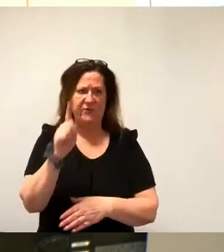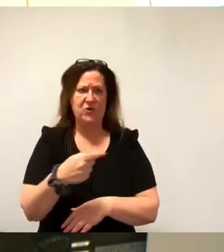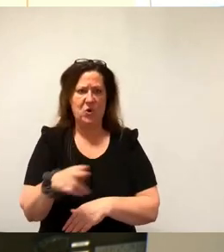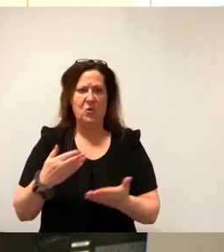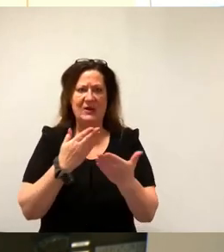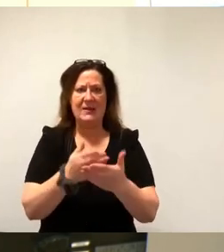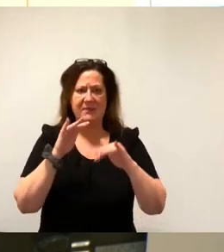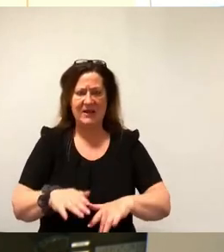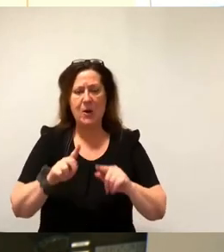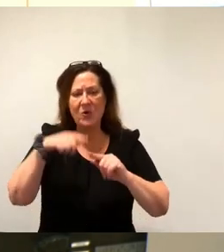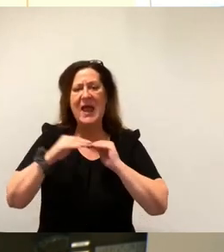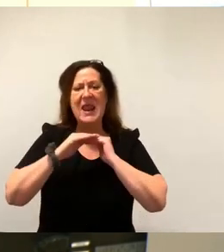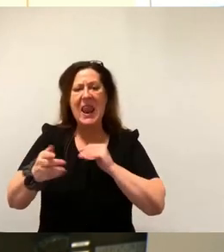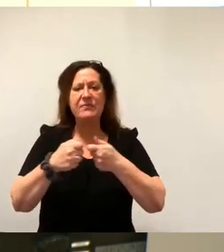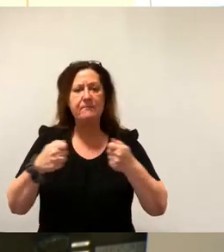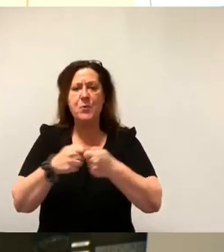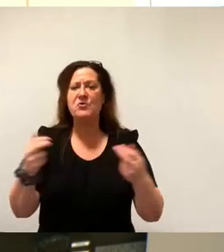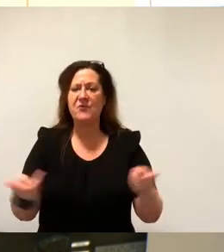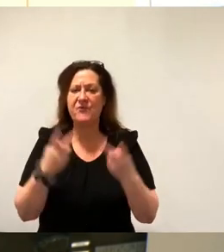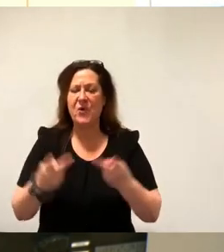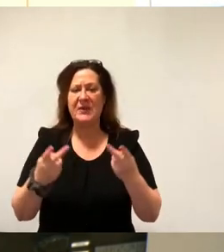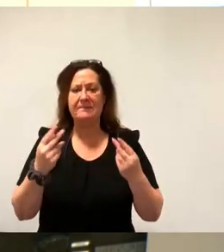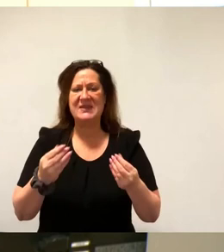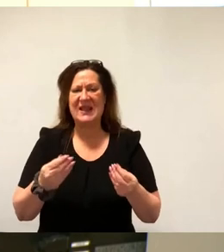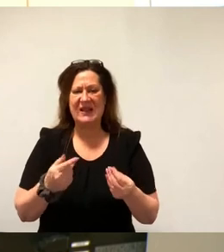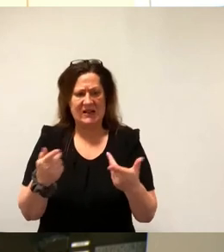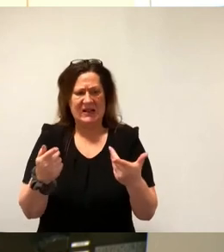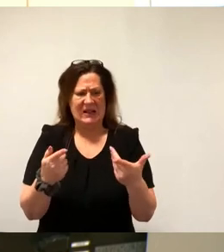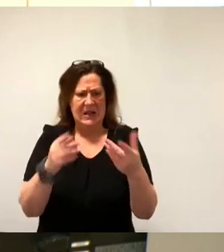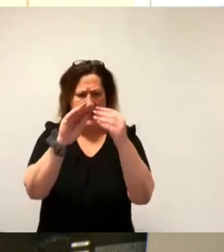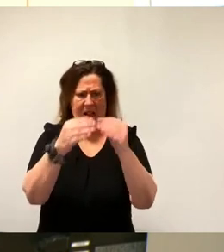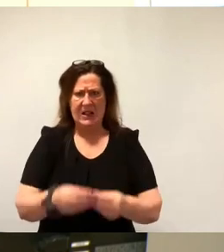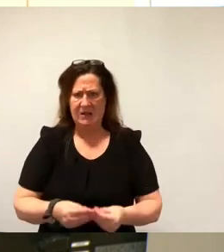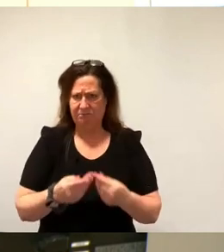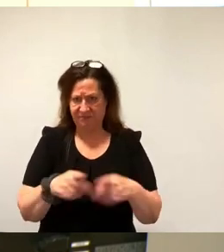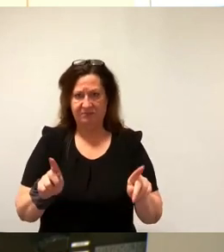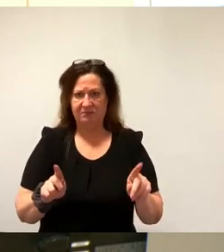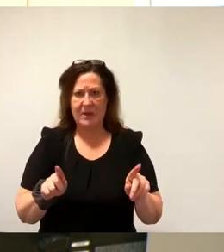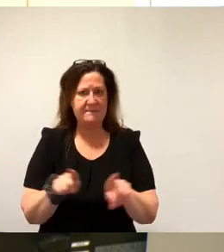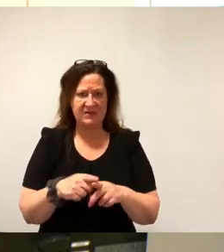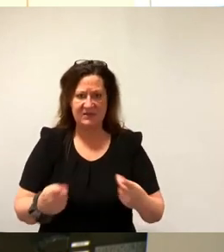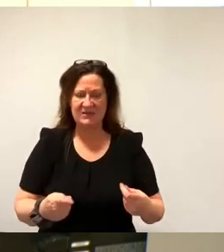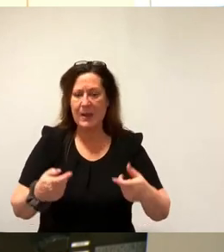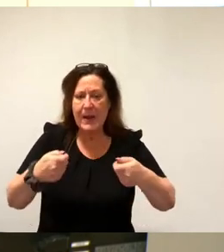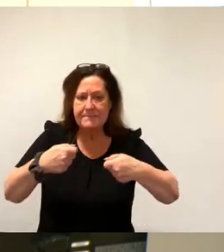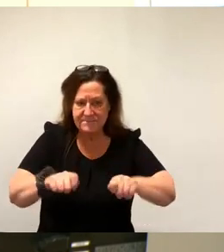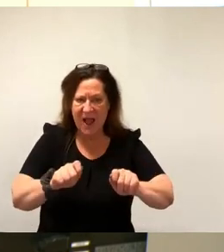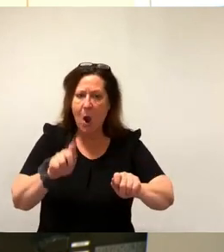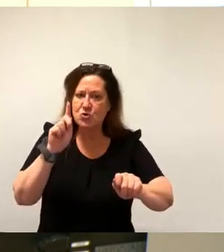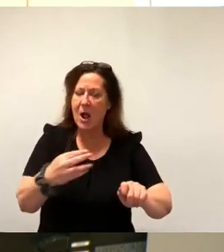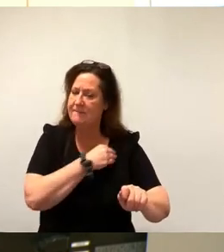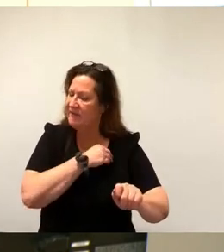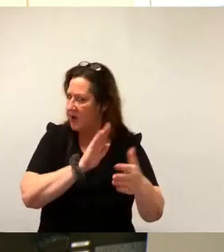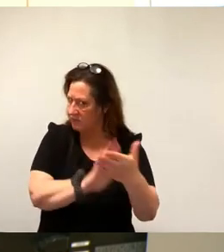und Bund einrechnet, sieht man, wie absurd eigentlich diese ganze Konstruktion ist. Das Bauen sollte man den privaten Bauherren überlassen. Wenn man da weniger